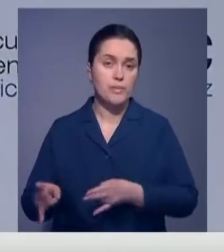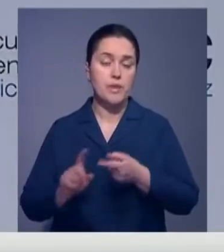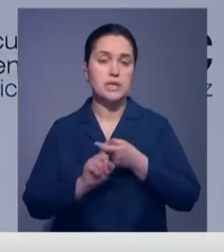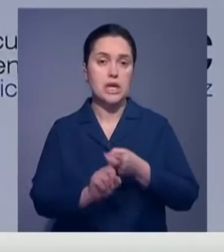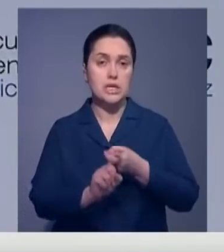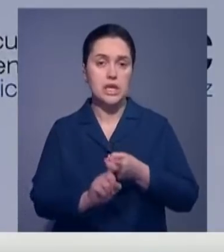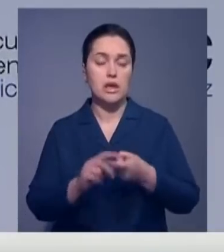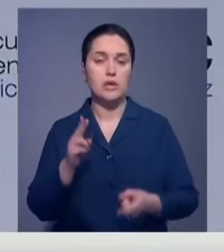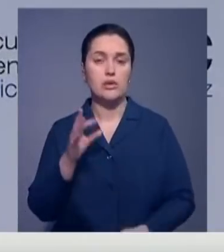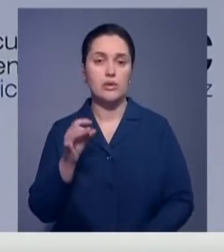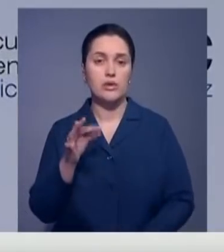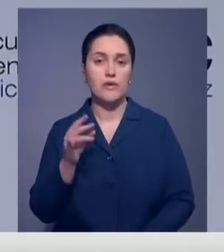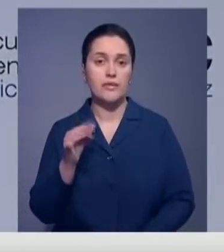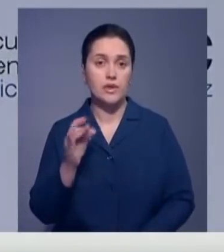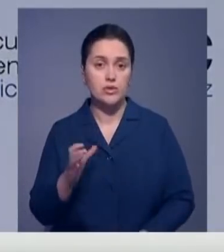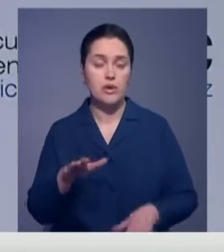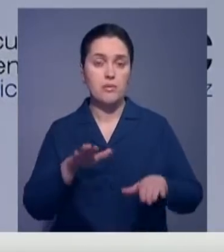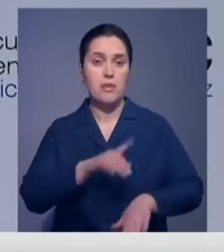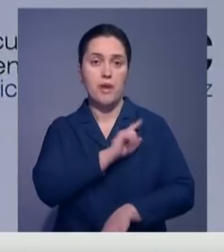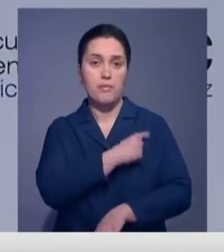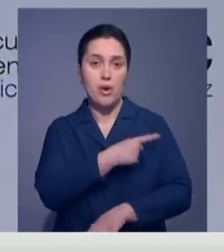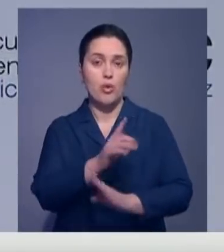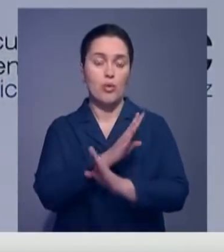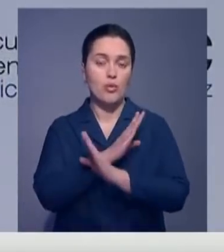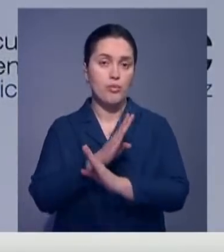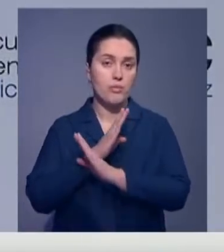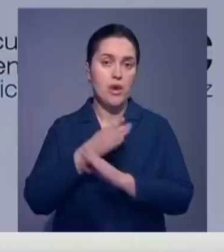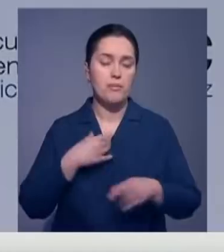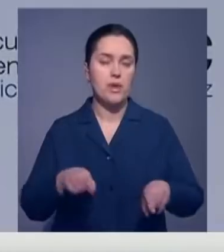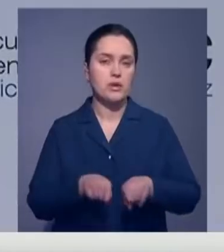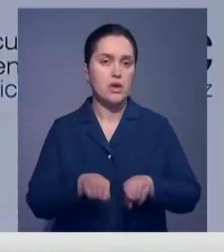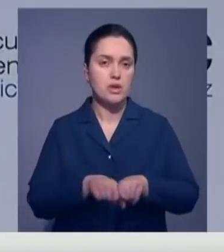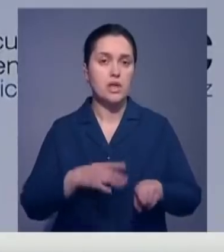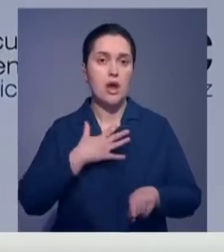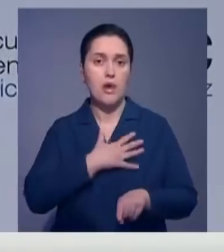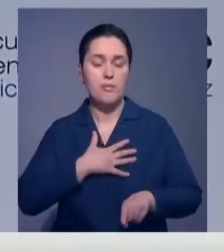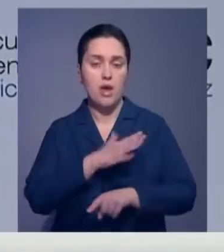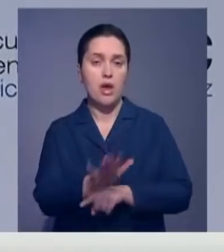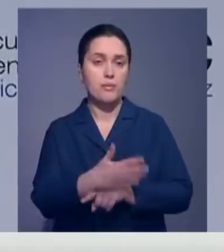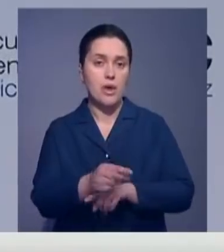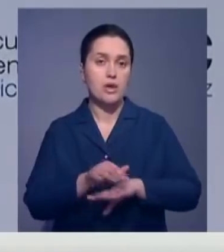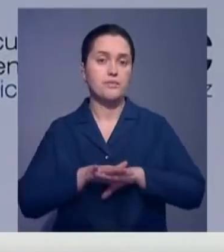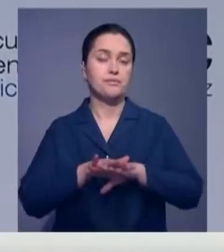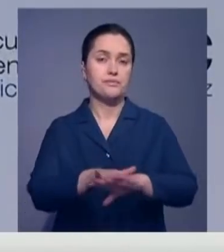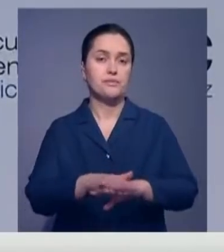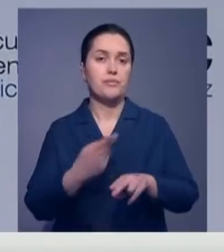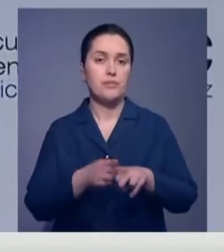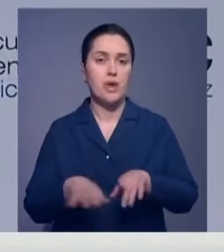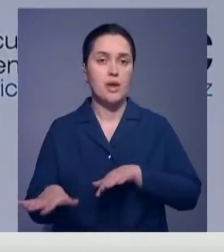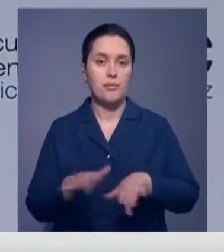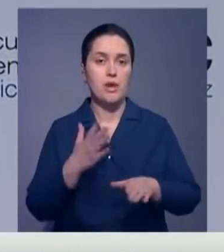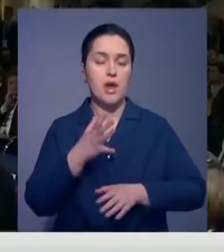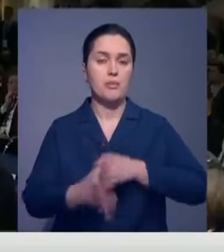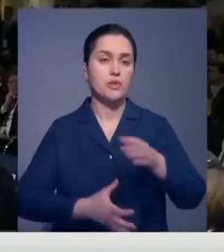количеством инфицированных работников здравоохранения, которые умерли. Мы также обеспокоены отсутствием финансирования соответствующих мер со стороны